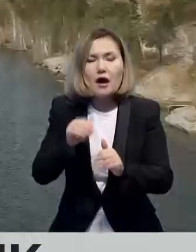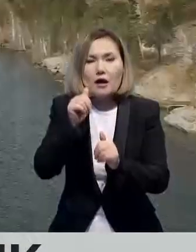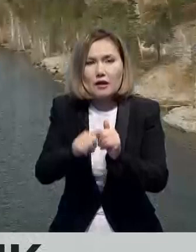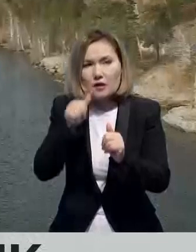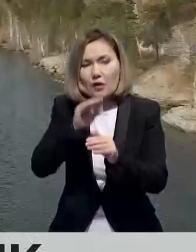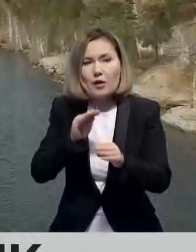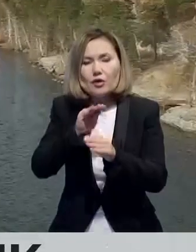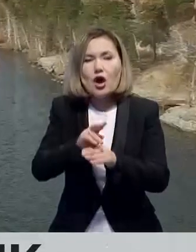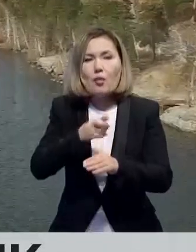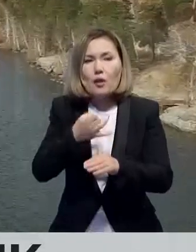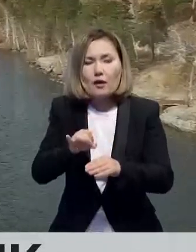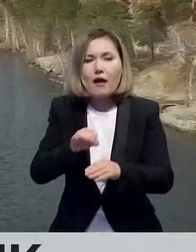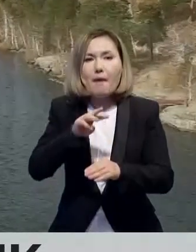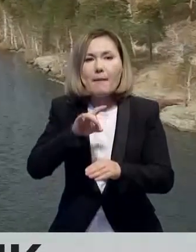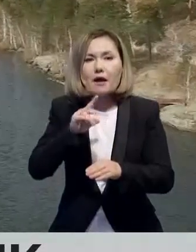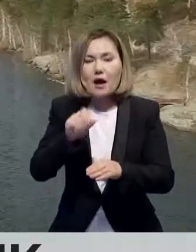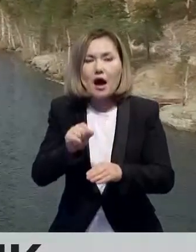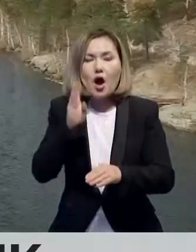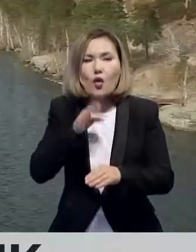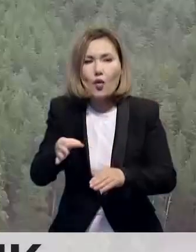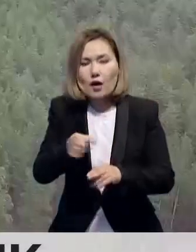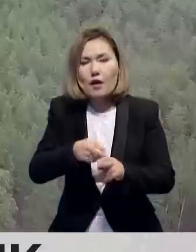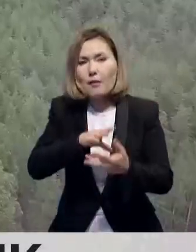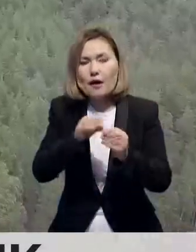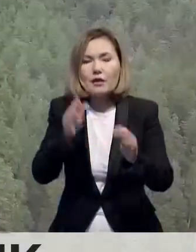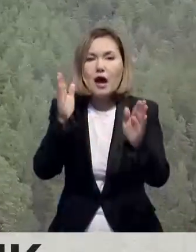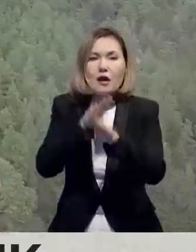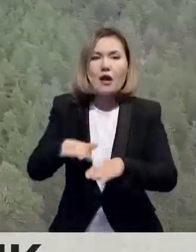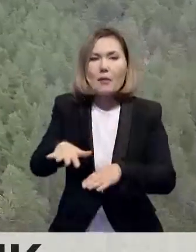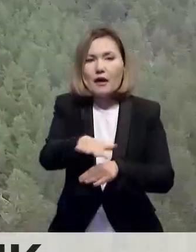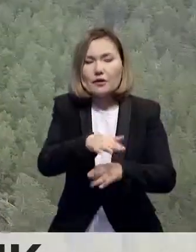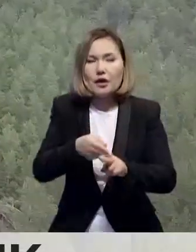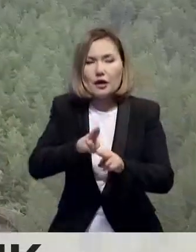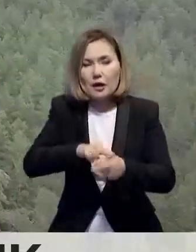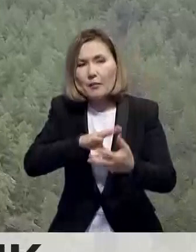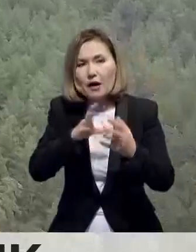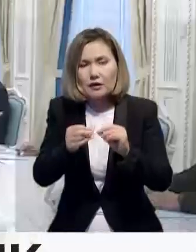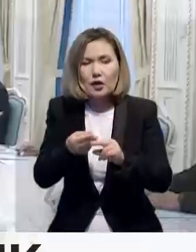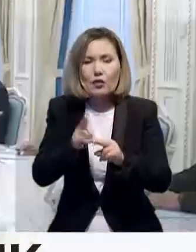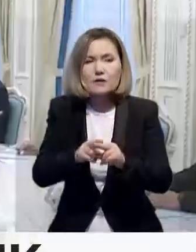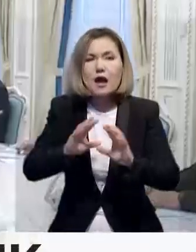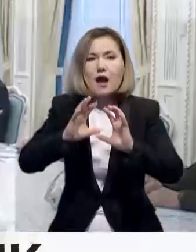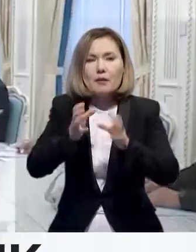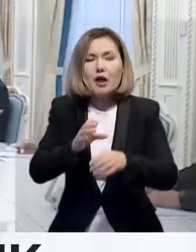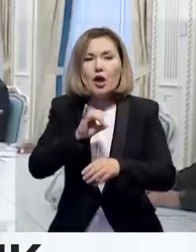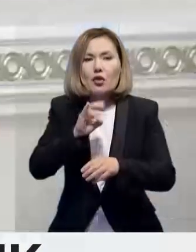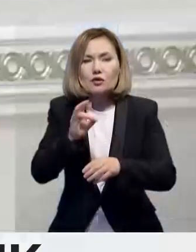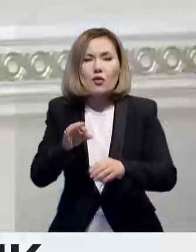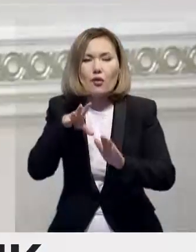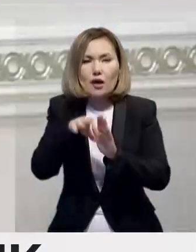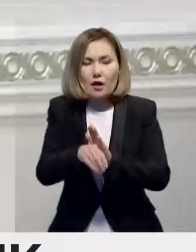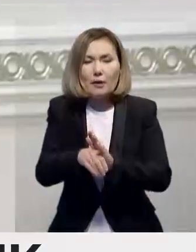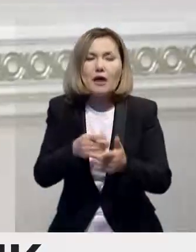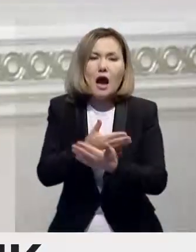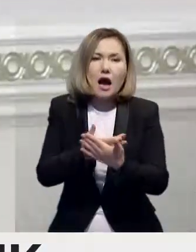бұрабай және марға көл қорқтары биосфералық резерваттардың жақандық желісіне қосылса, ортеке музыкалық